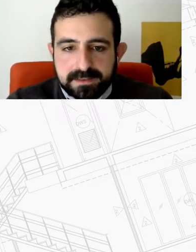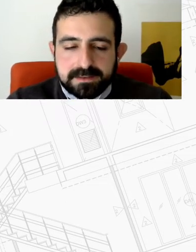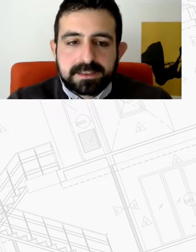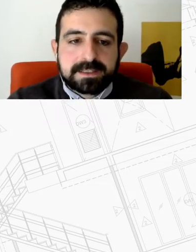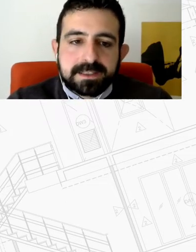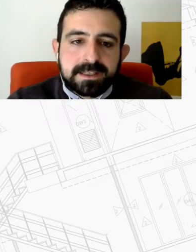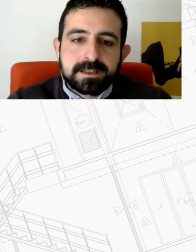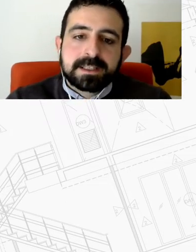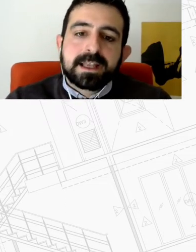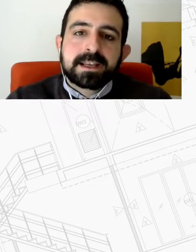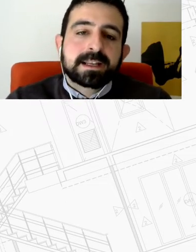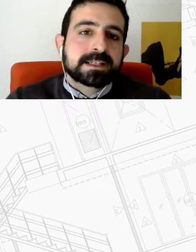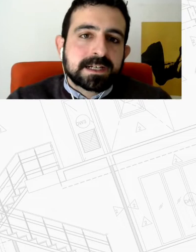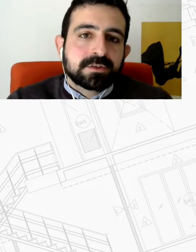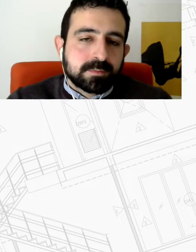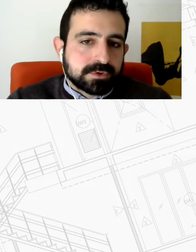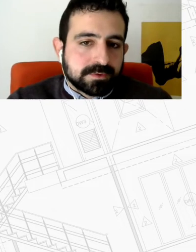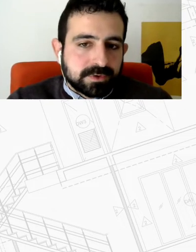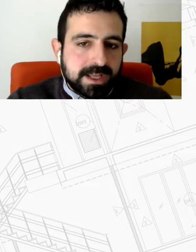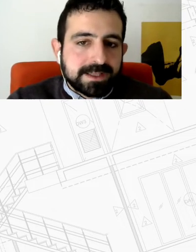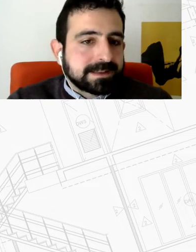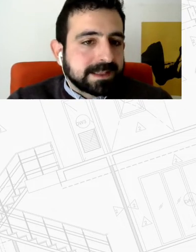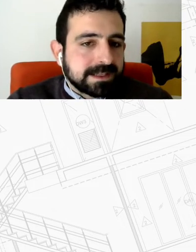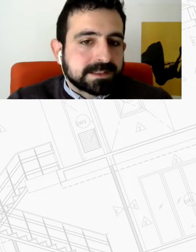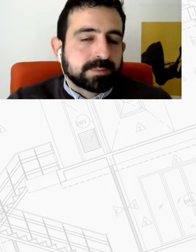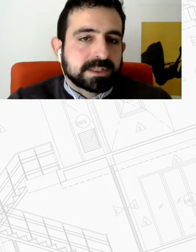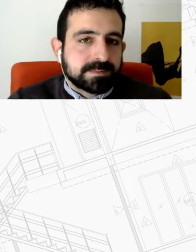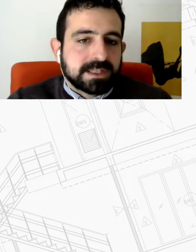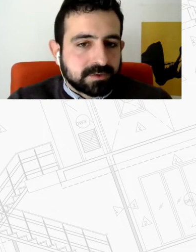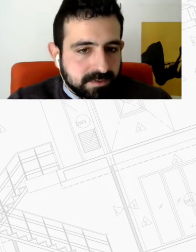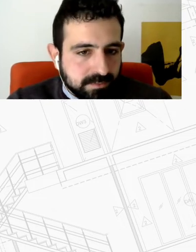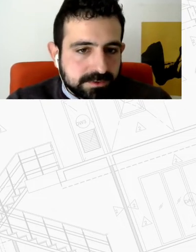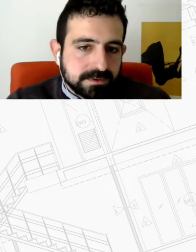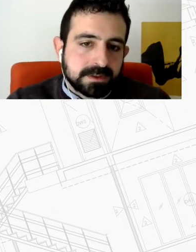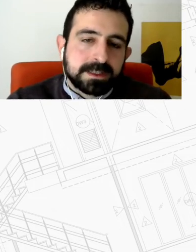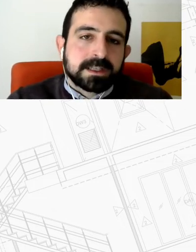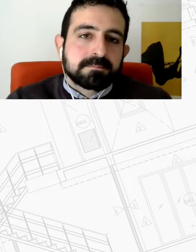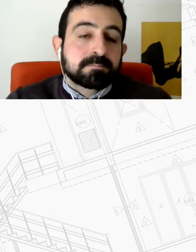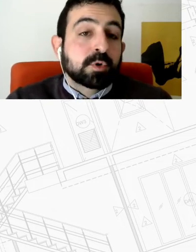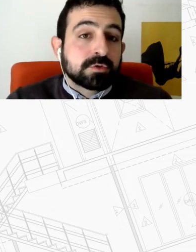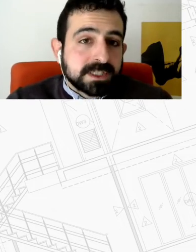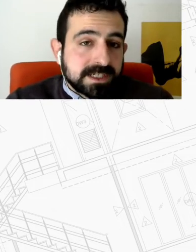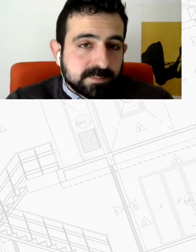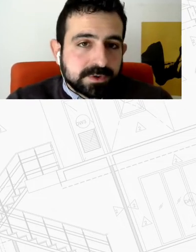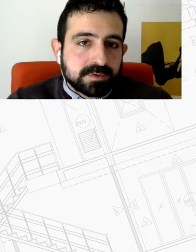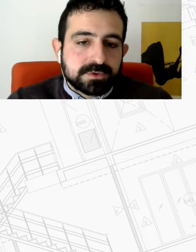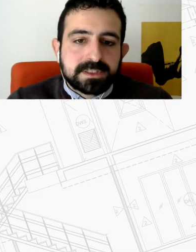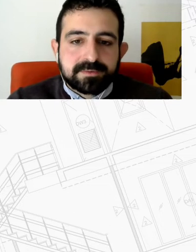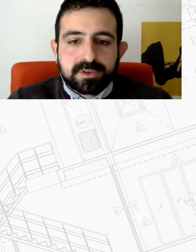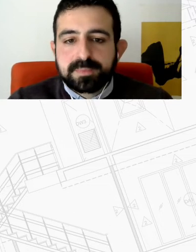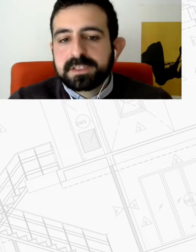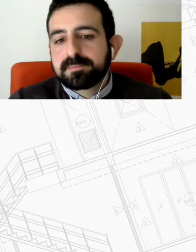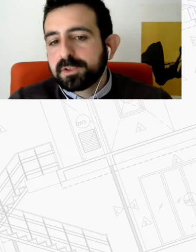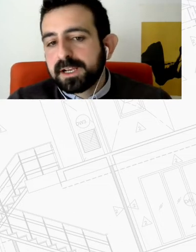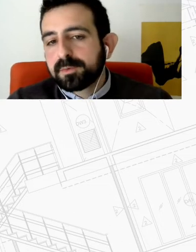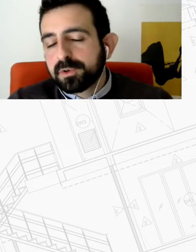δημοτική κατοικία, έναν ανεξάρτητο δημόσιο φορέα ή εταιρεία στην οποία συμμετέχει το δημόσιο πολλούς εταιρεσμούς, έχουμε σε όλη